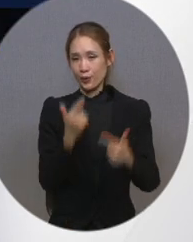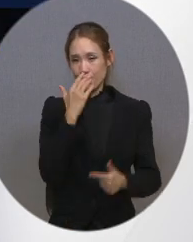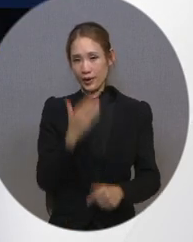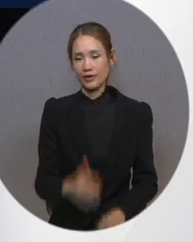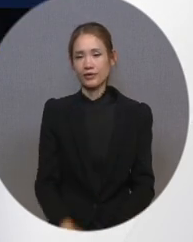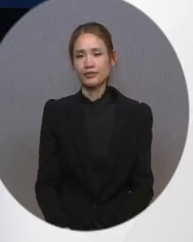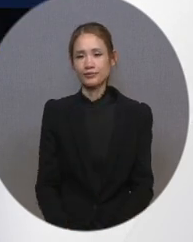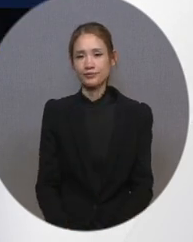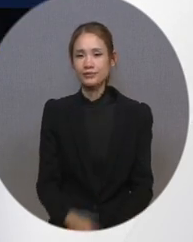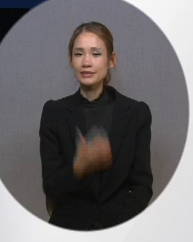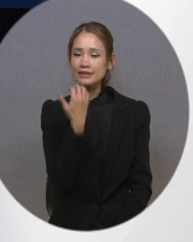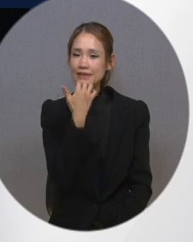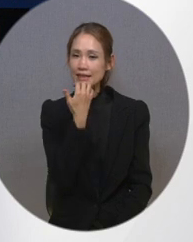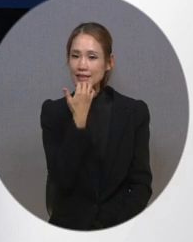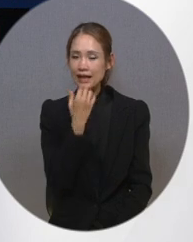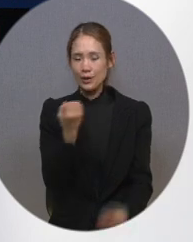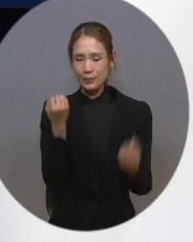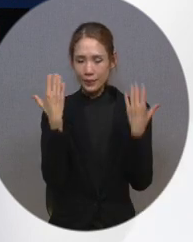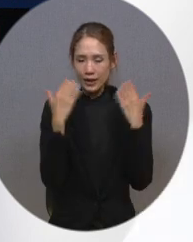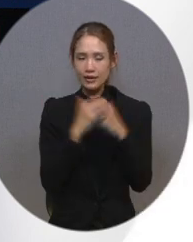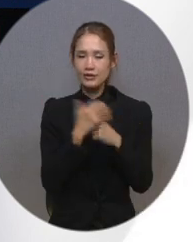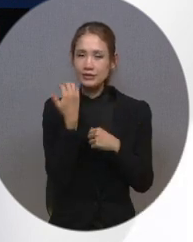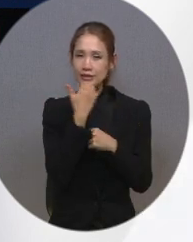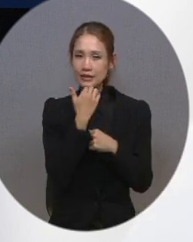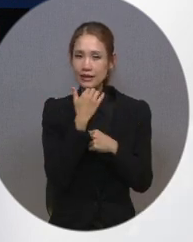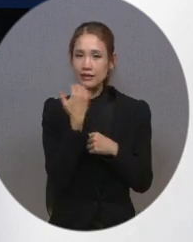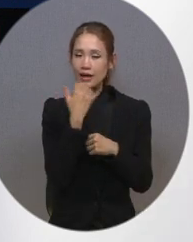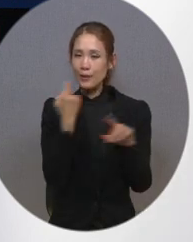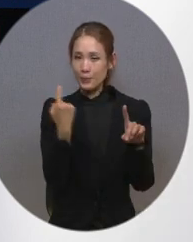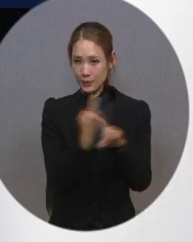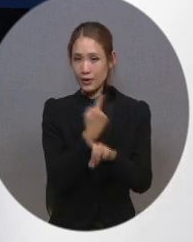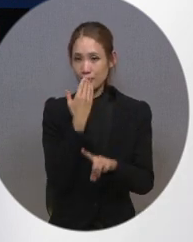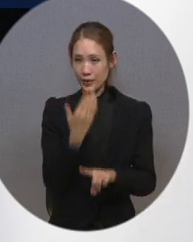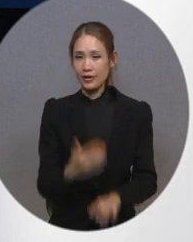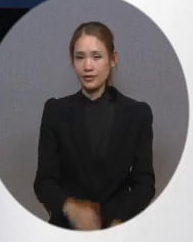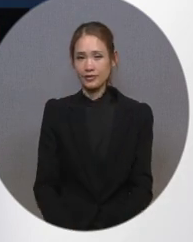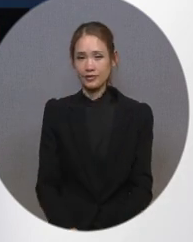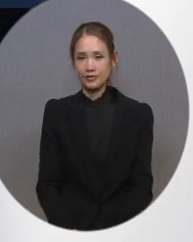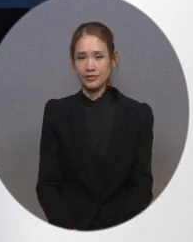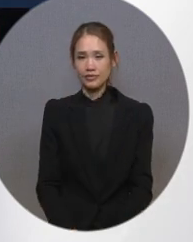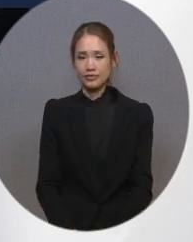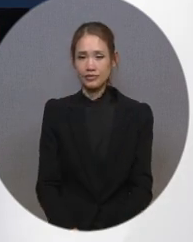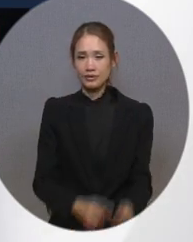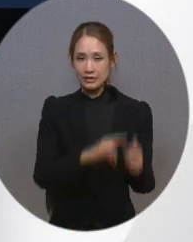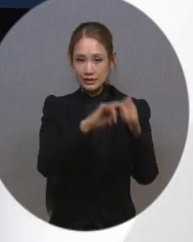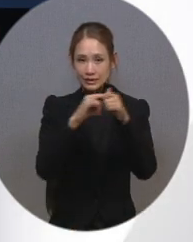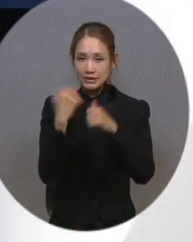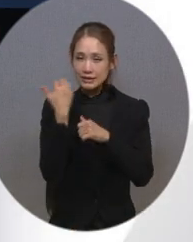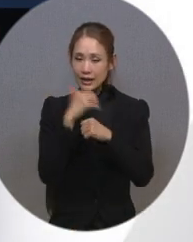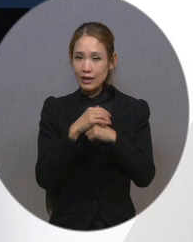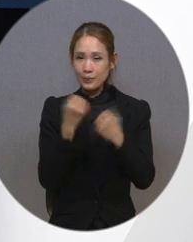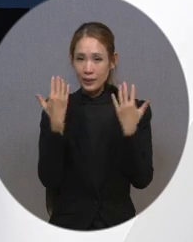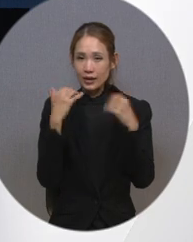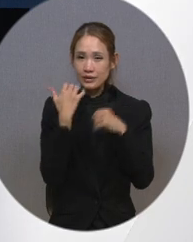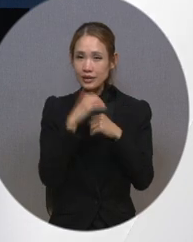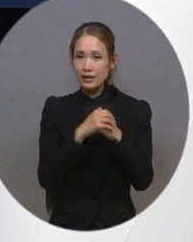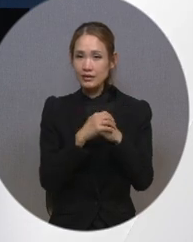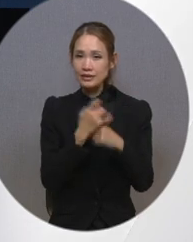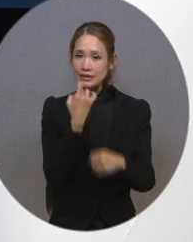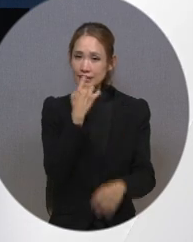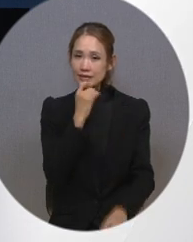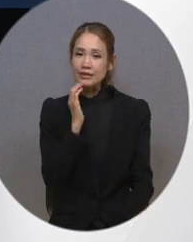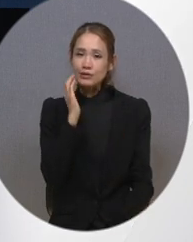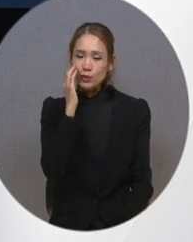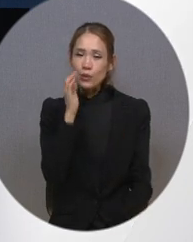자막 색상 및 배경색, 투명도도 변경 가능합니다. 글자 색과 배경색을 흰색, 초록색,